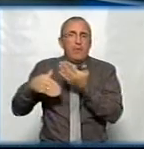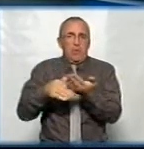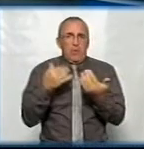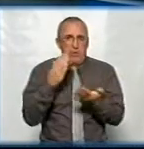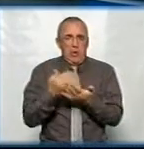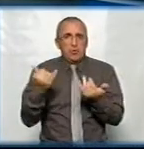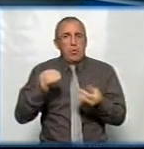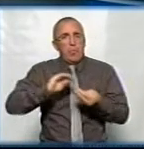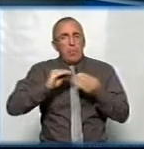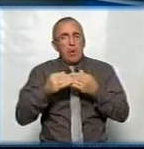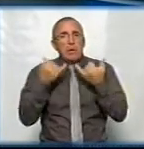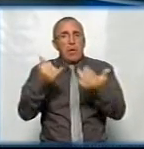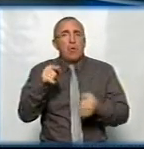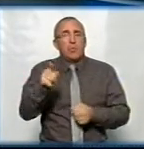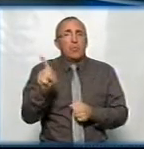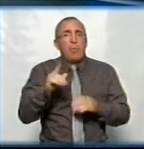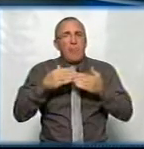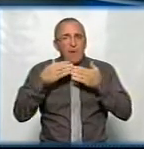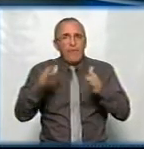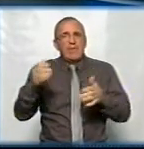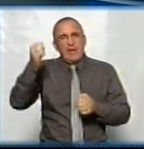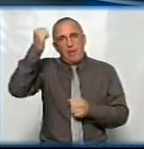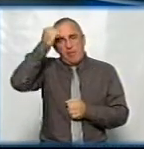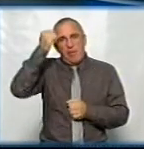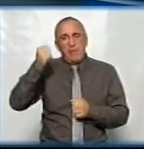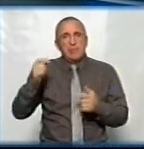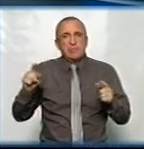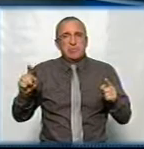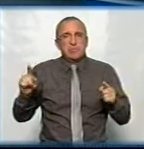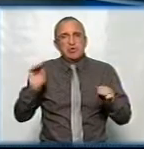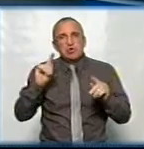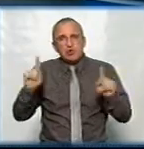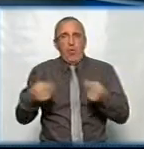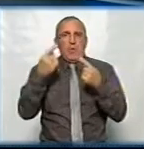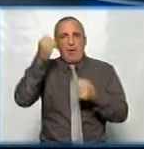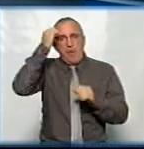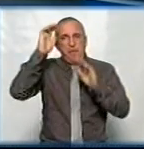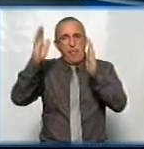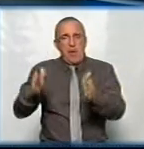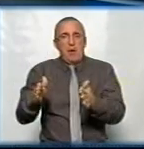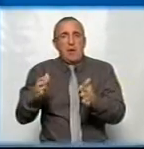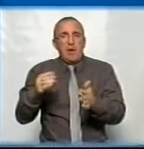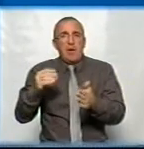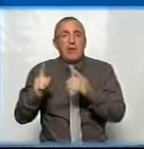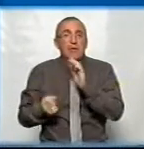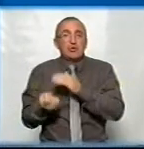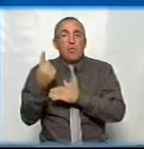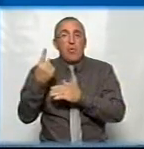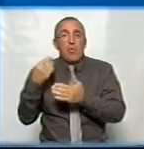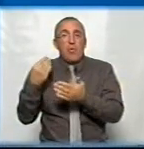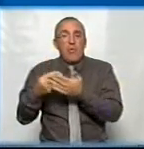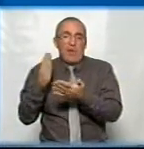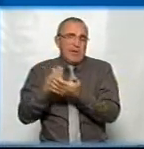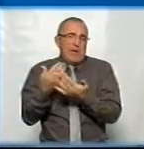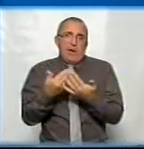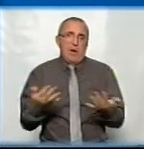сьогодні проблемою для того, щоб відкрити пам'ятник, ну, спорудити пам'ятник, створити пам'ятник? Ну, источники фінансування могут же быть совершенно разные.